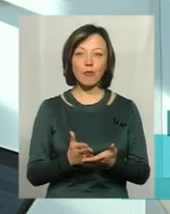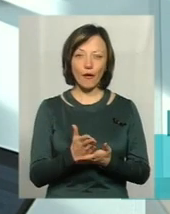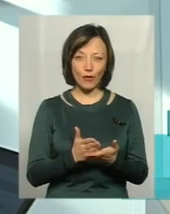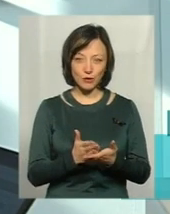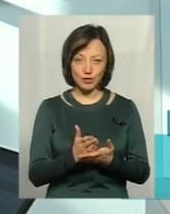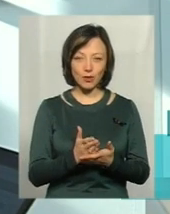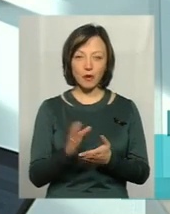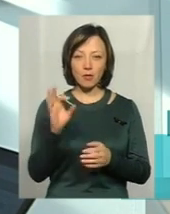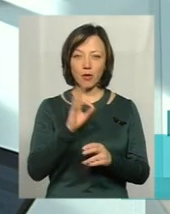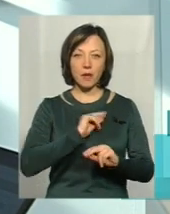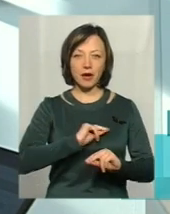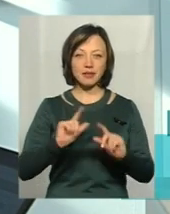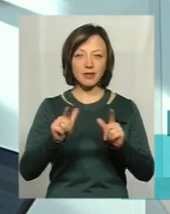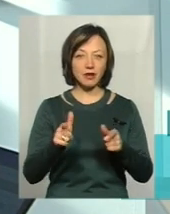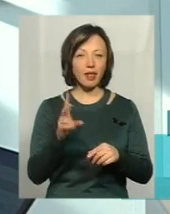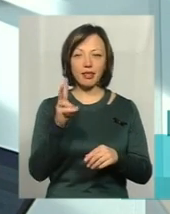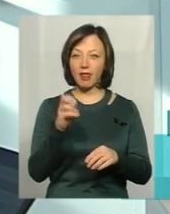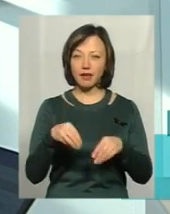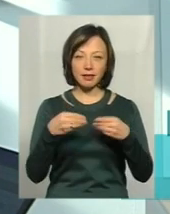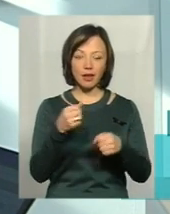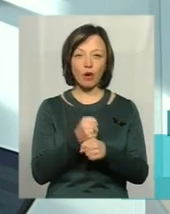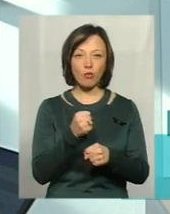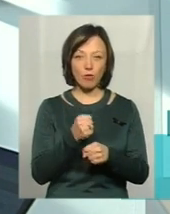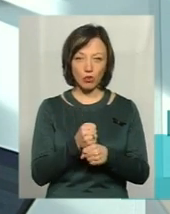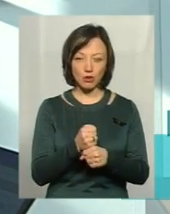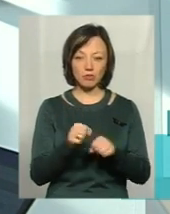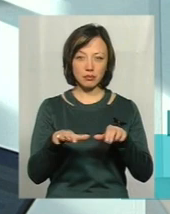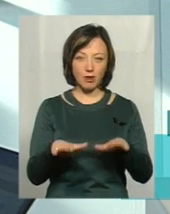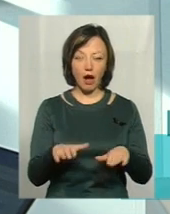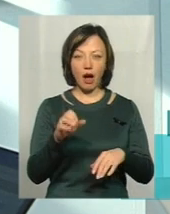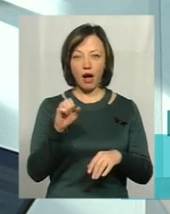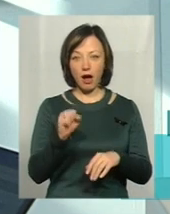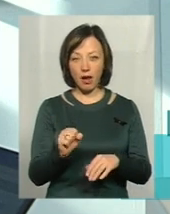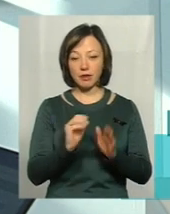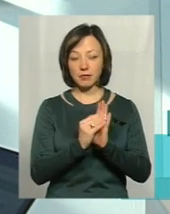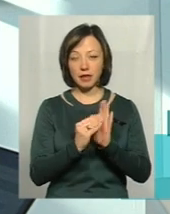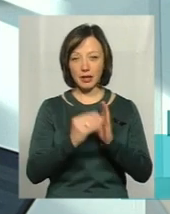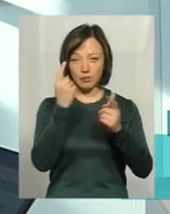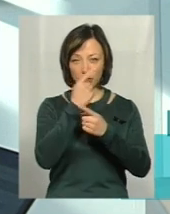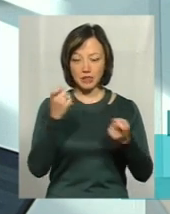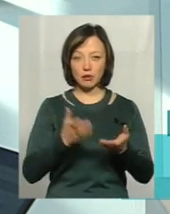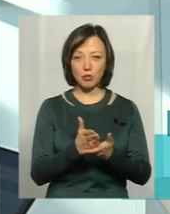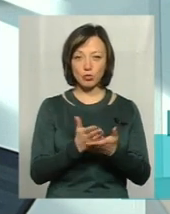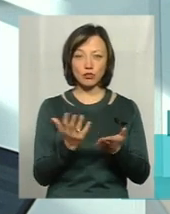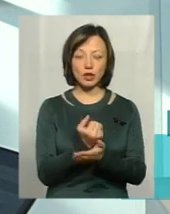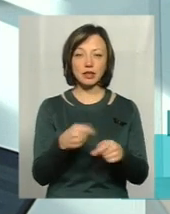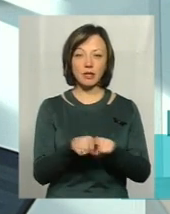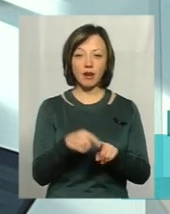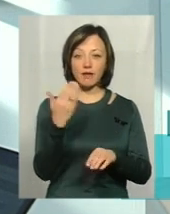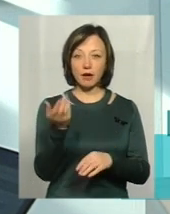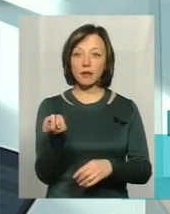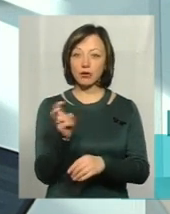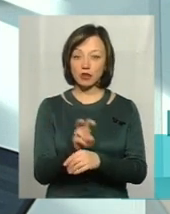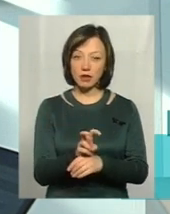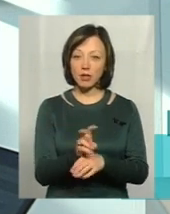послуг про працевлаштування, не надання роботи, робочого місця, а десь там написано інформаційних послуг, і виходить так, що ви прийшли,